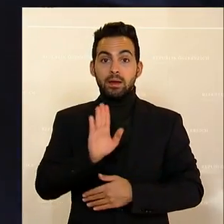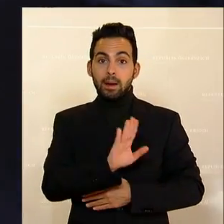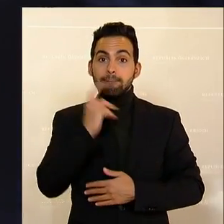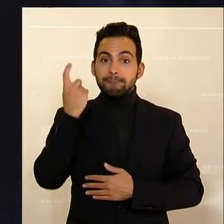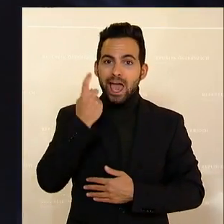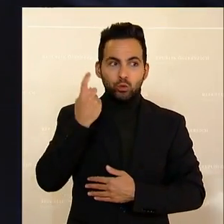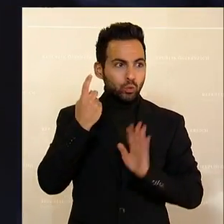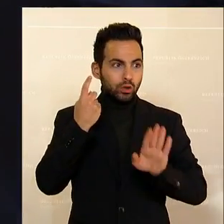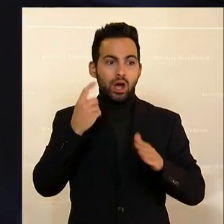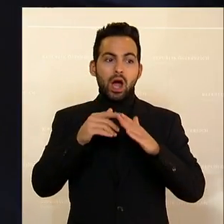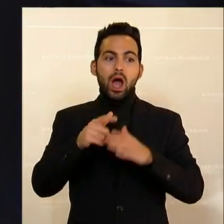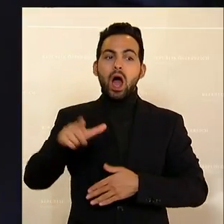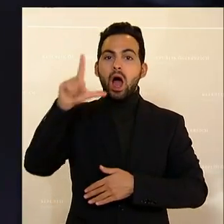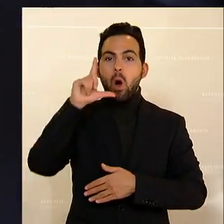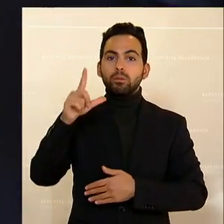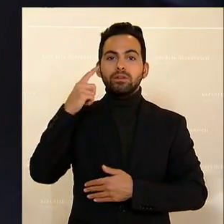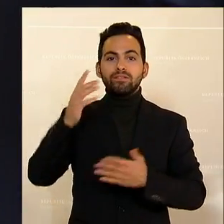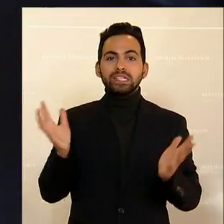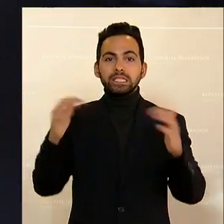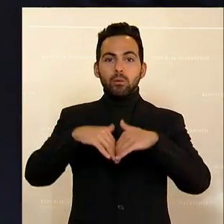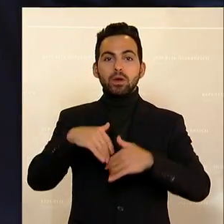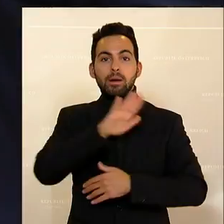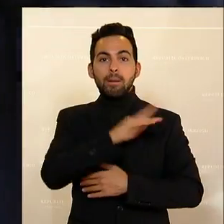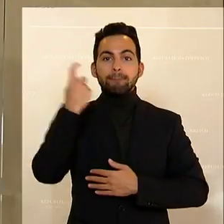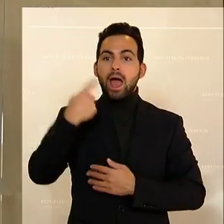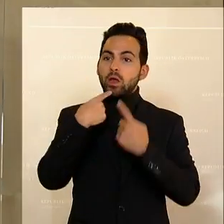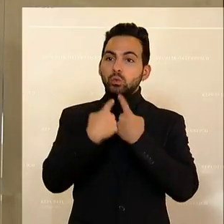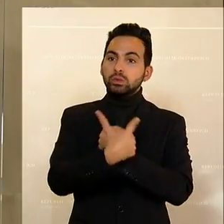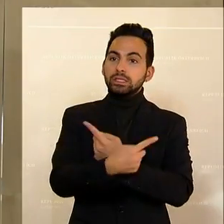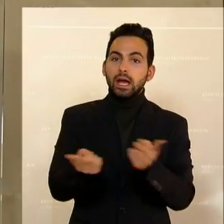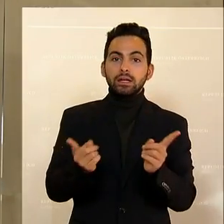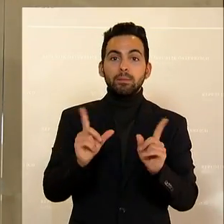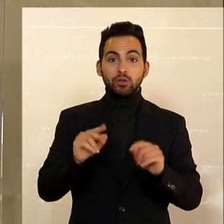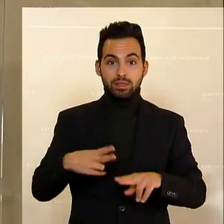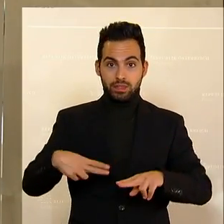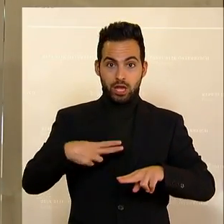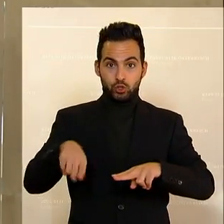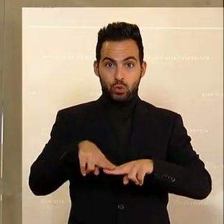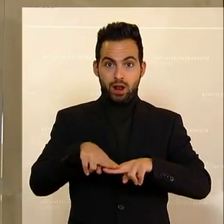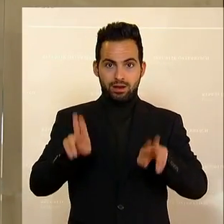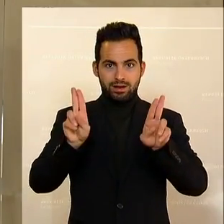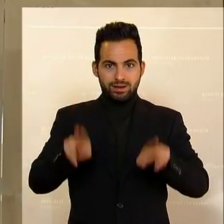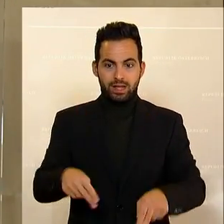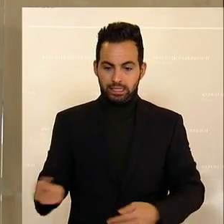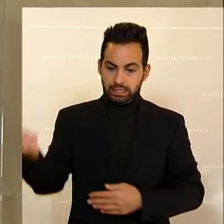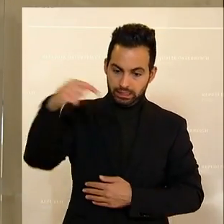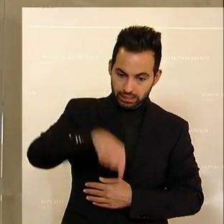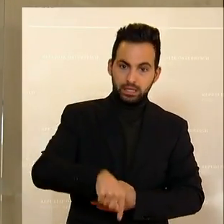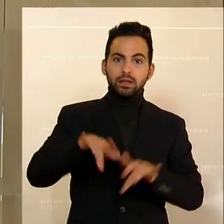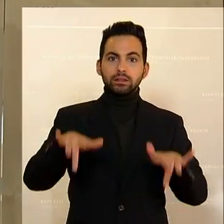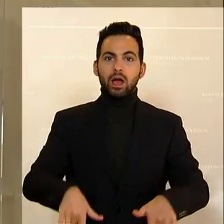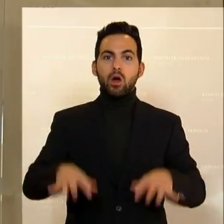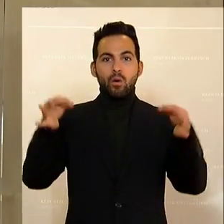in der Hauptversammlung zu sagen hat, ist diejenige, die der Nationalrat hier im